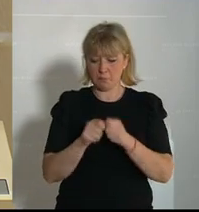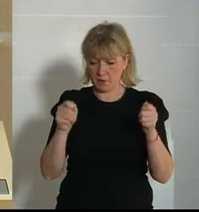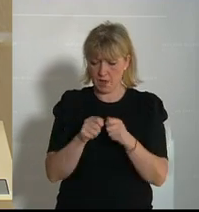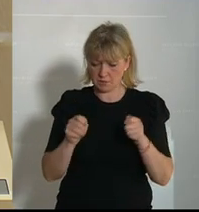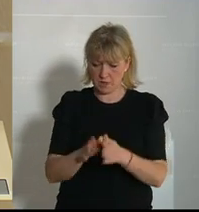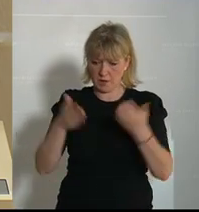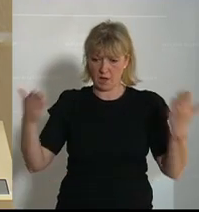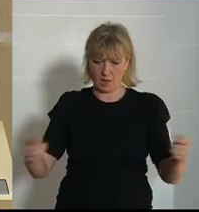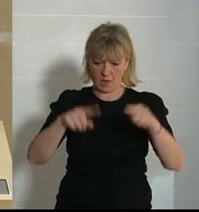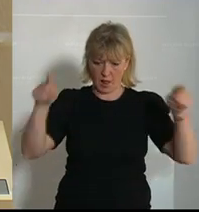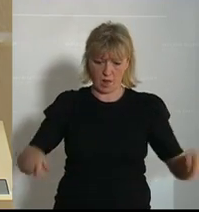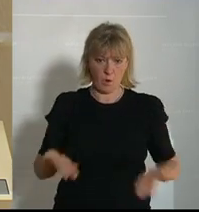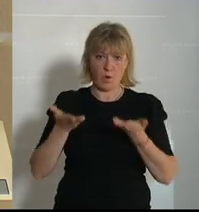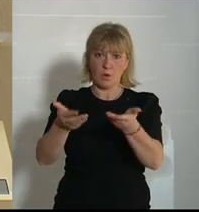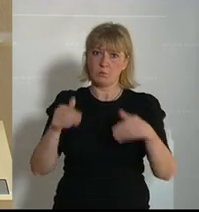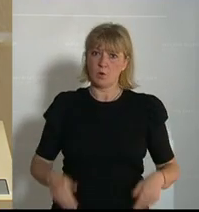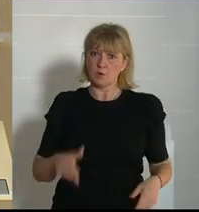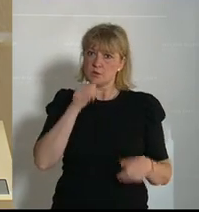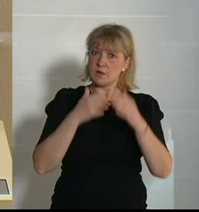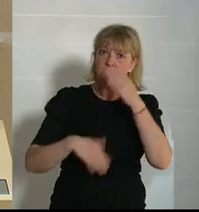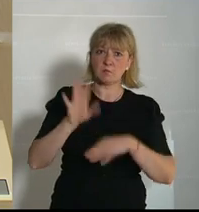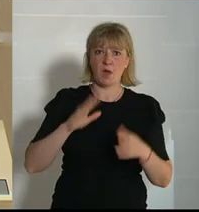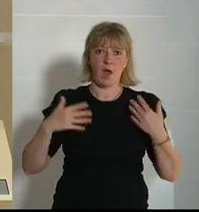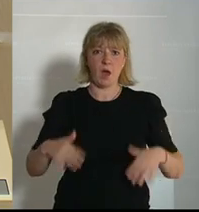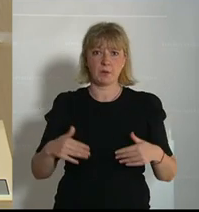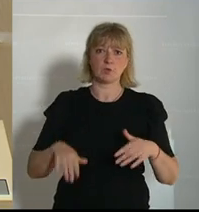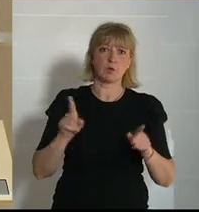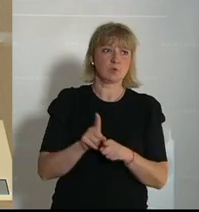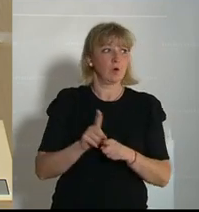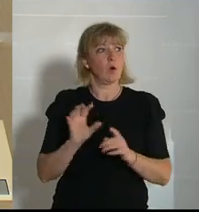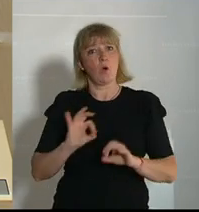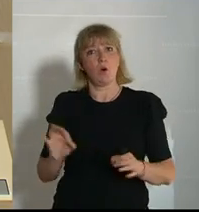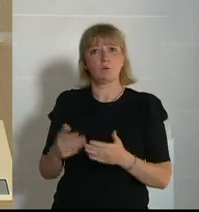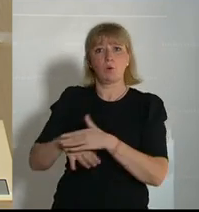nicht noch mehr arbeitslose und insolvente Unternehmer zu produzieren.